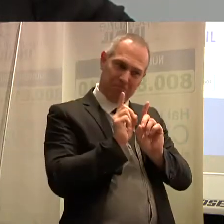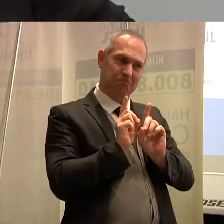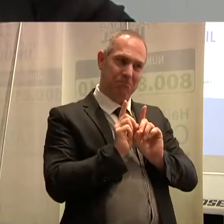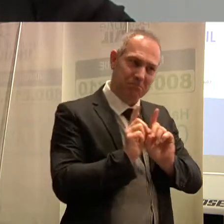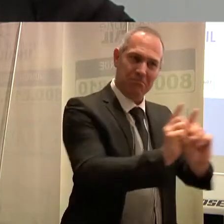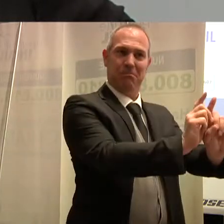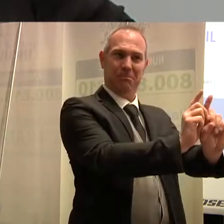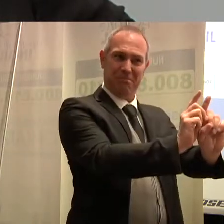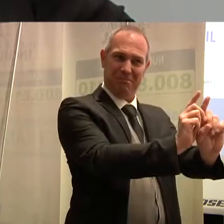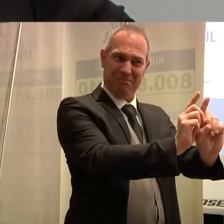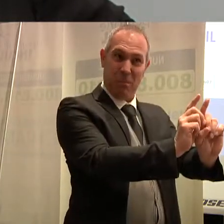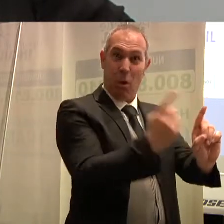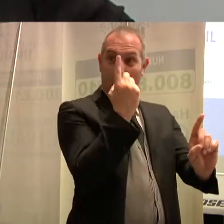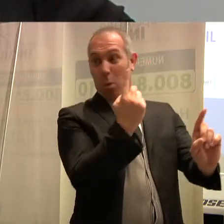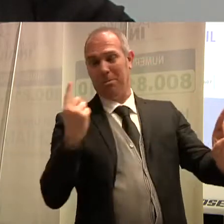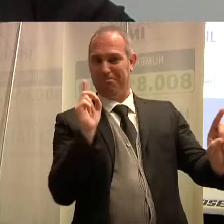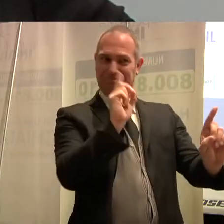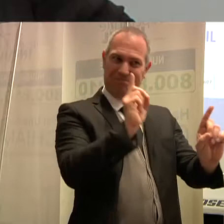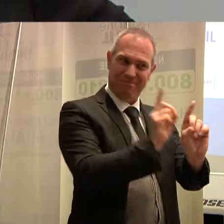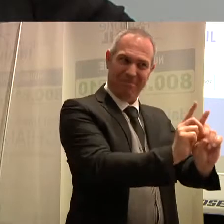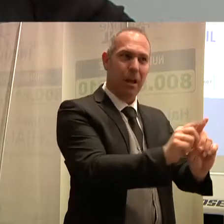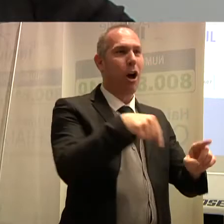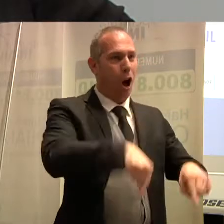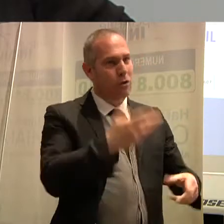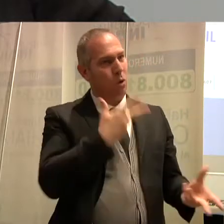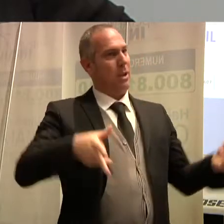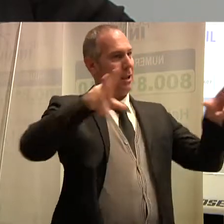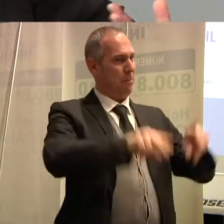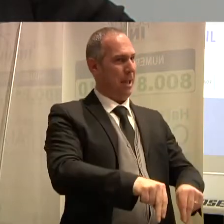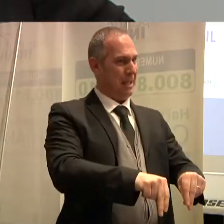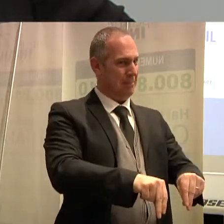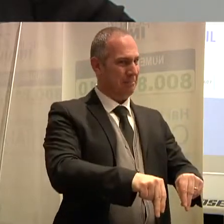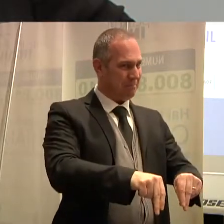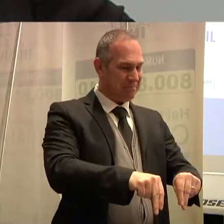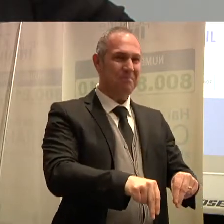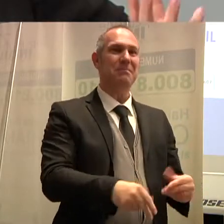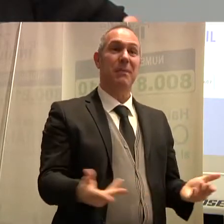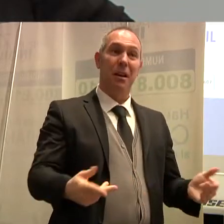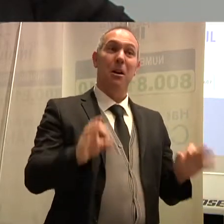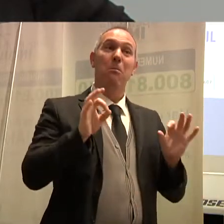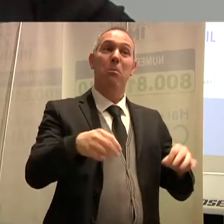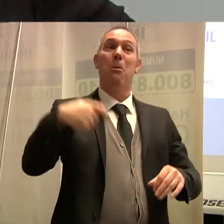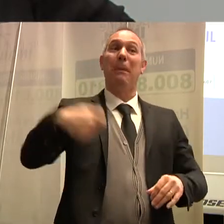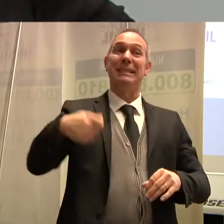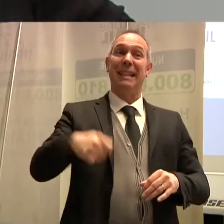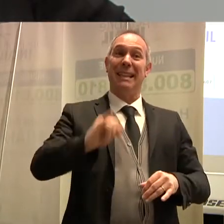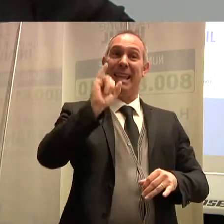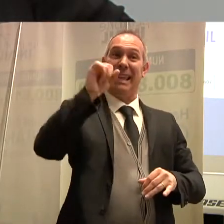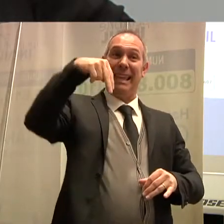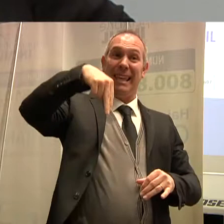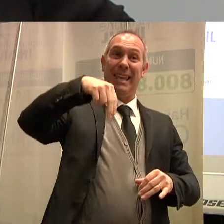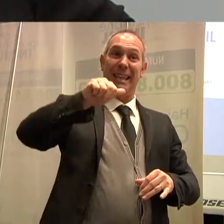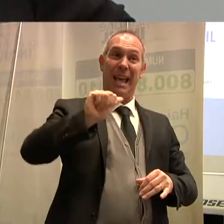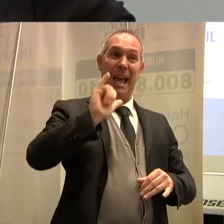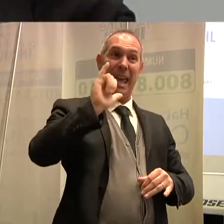ribadire in questa sede. E chi meglio di me e di tutti noi può farlo se non il Presidente dell'INAIL, illustrando quello che l'INAIL ha